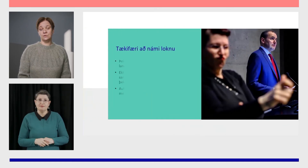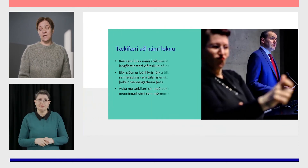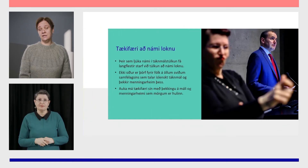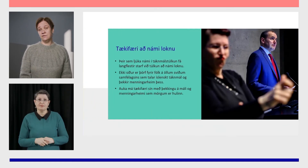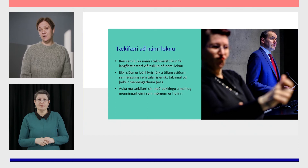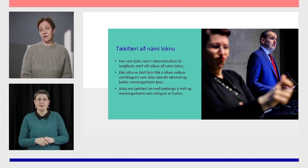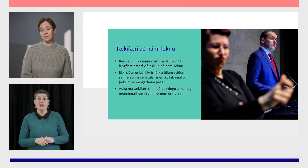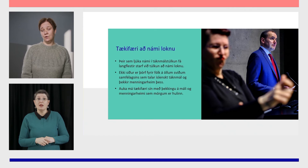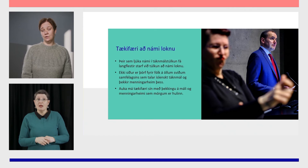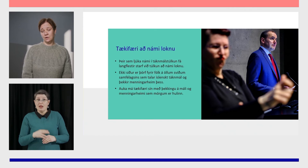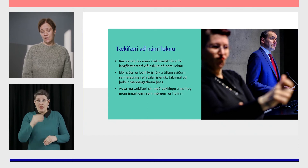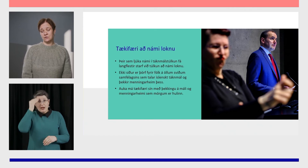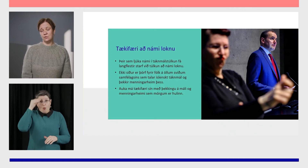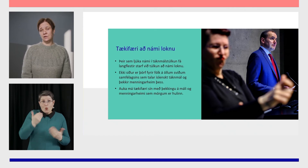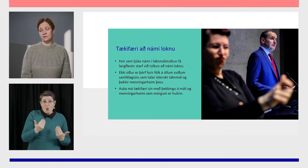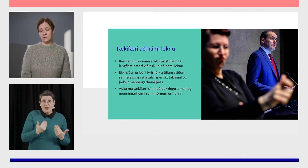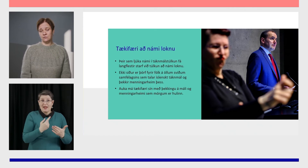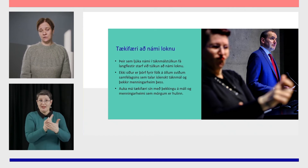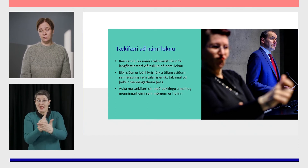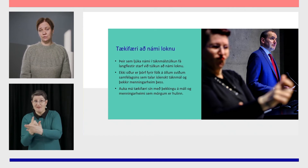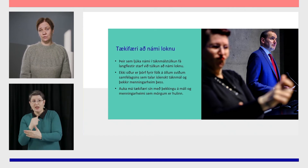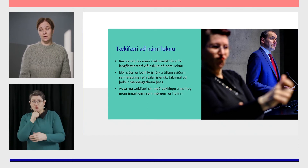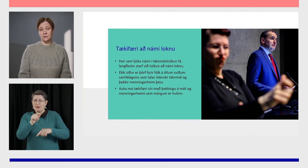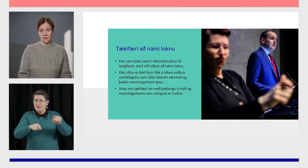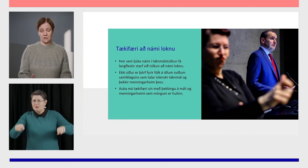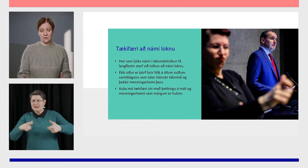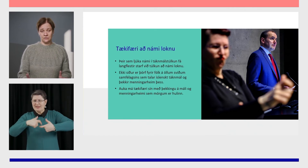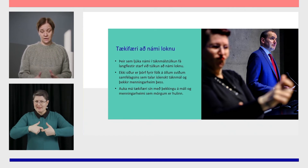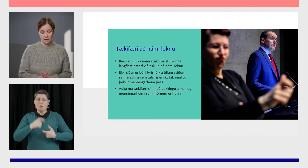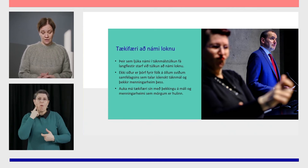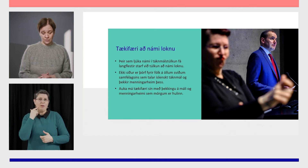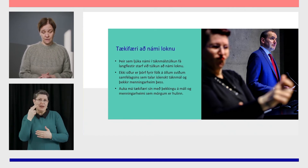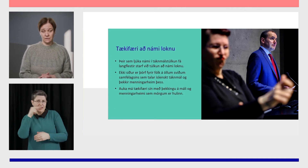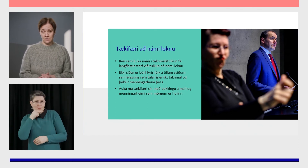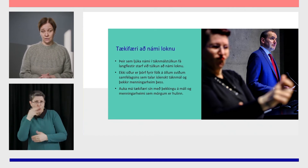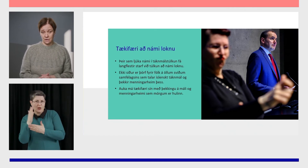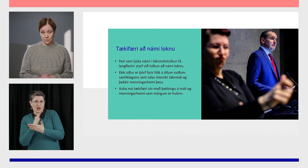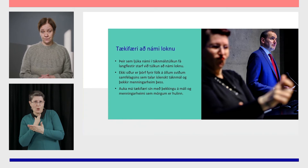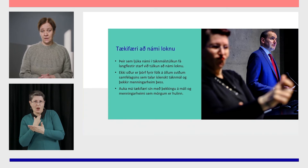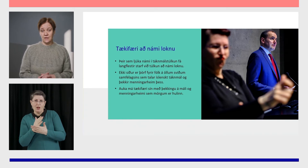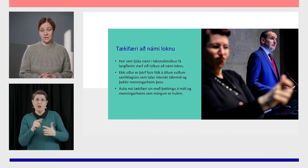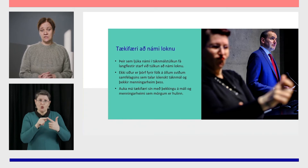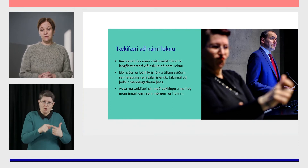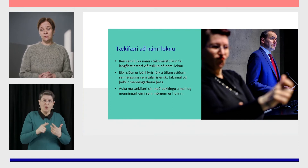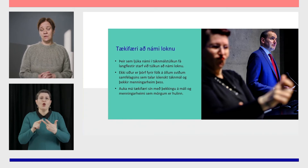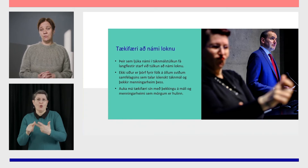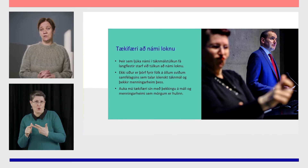Nú, tækifæri námi loknu eru aðeins óleik eftir því hvort nefnendur taka tveggja ára eða þryggja ára nám. Þeir sem ljúka námi í